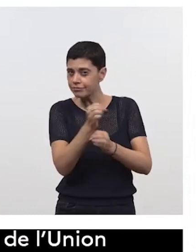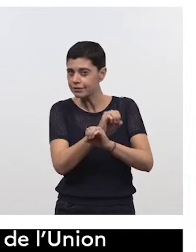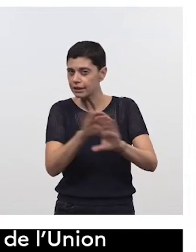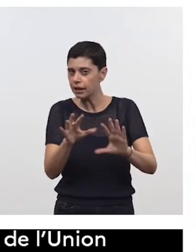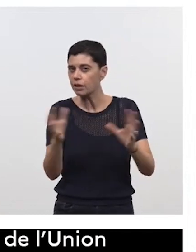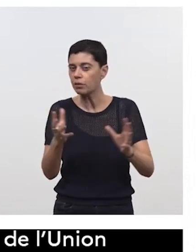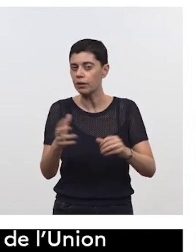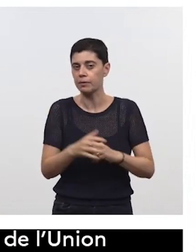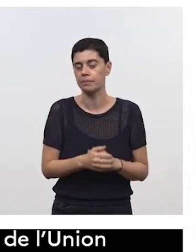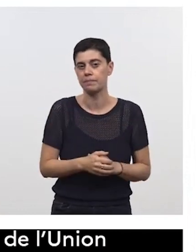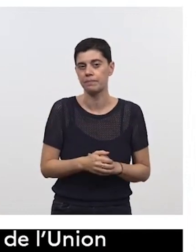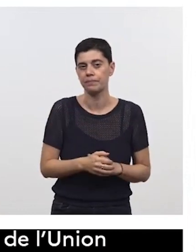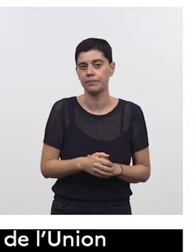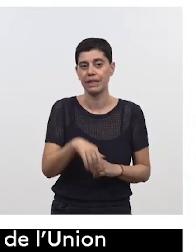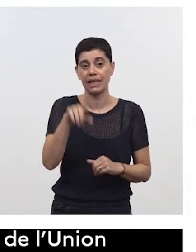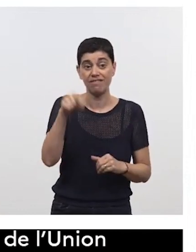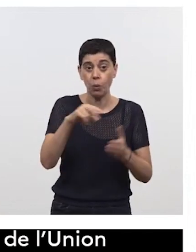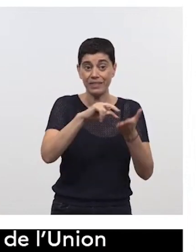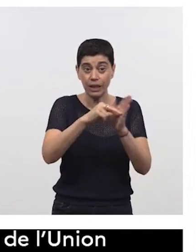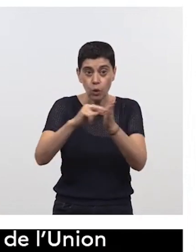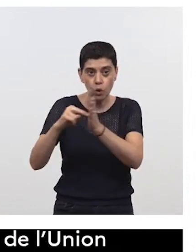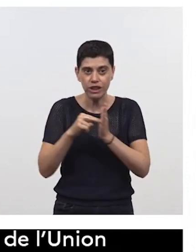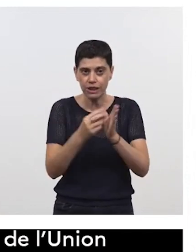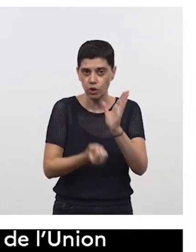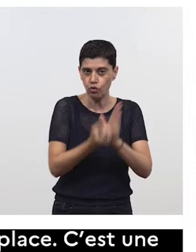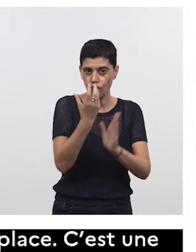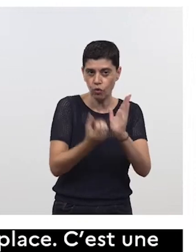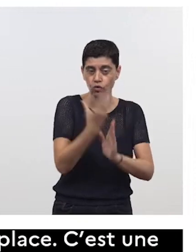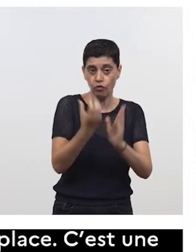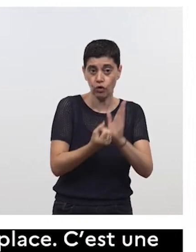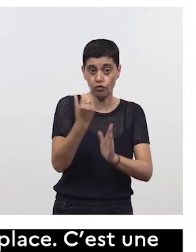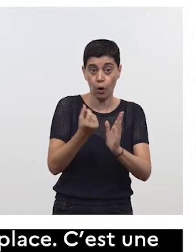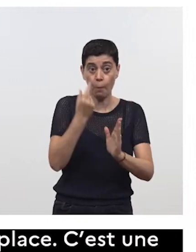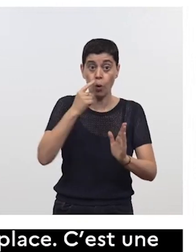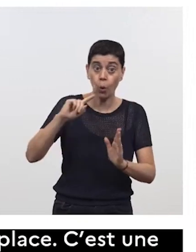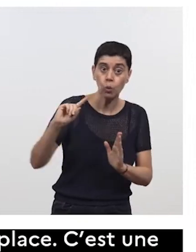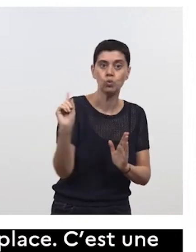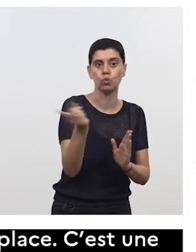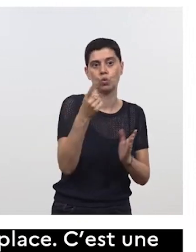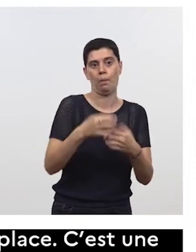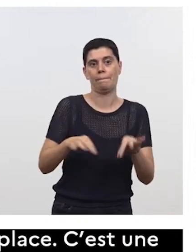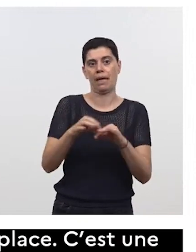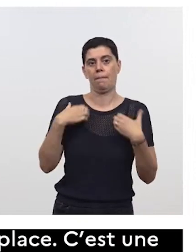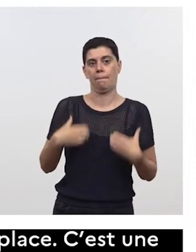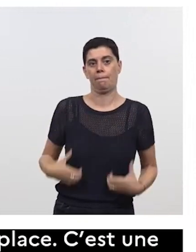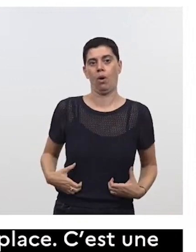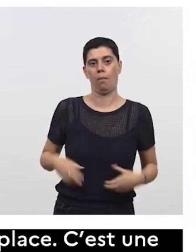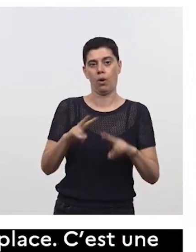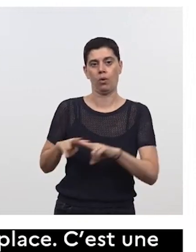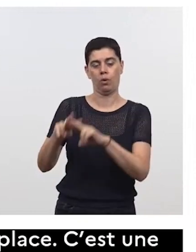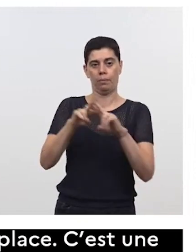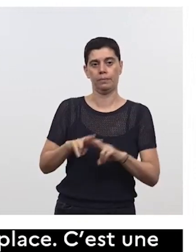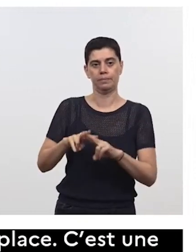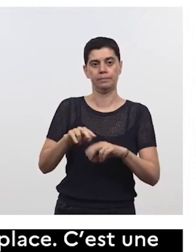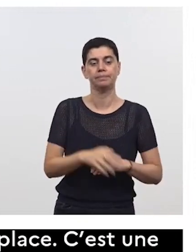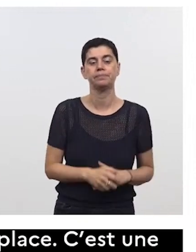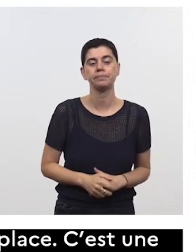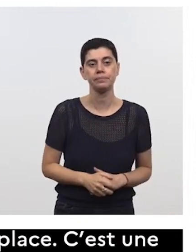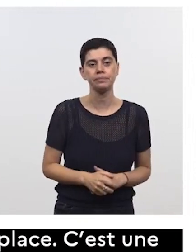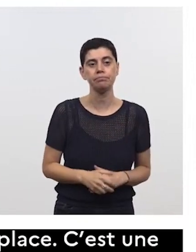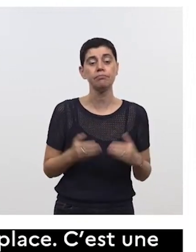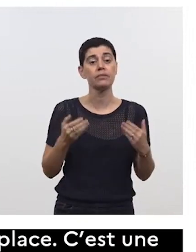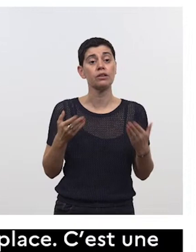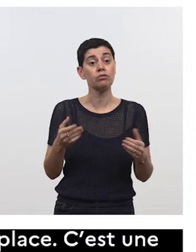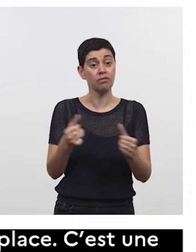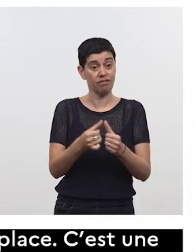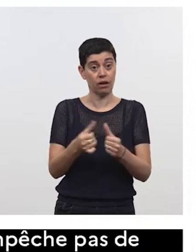que cela fasse émerger des briques de technologie qui soient utiles à tous les États membres. Et que, justement, ce que nous faisons là